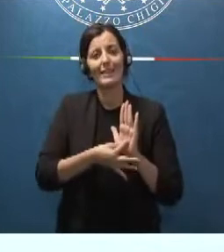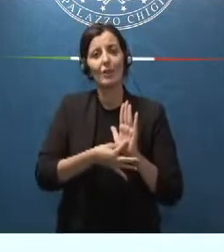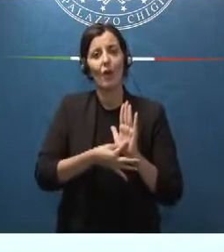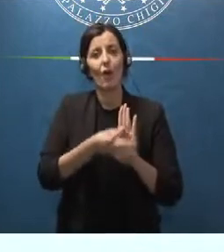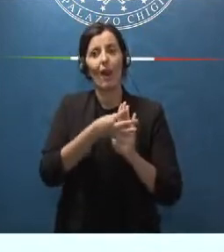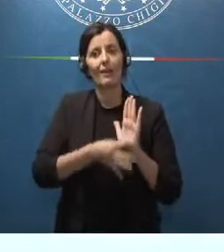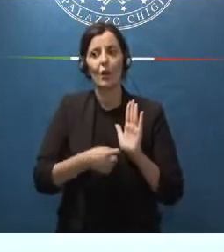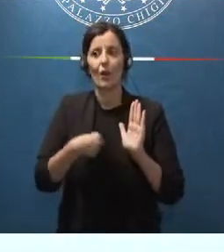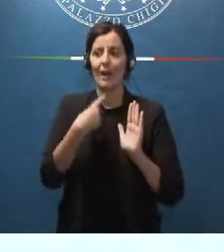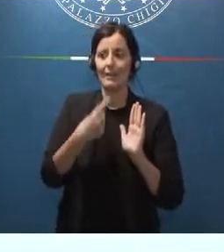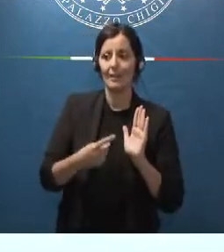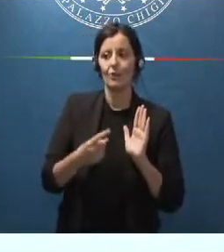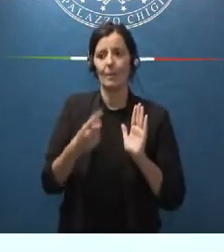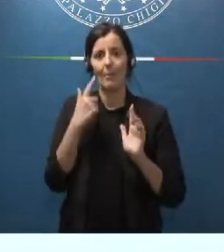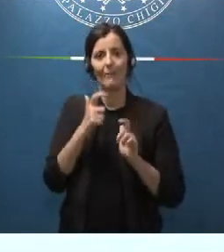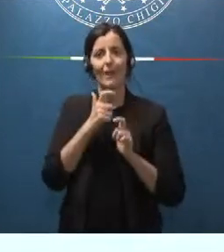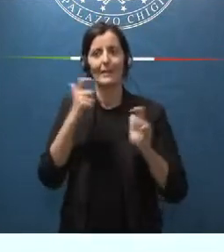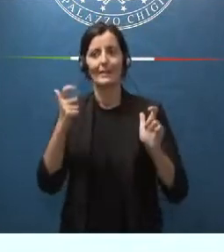presunzione di innocenza.